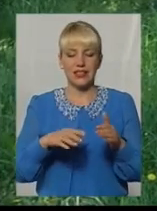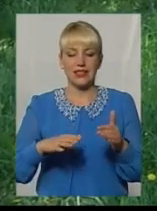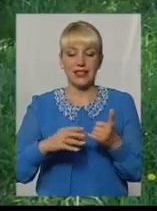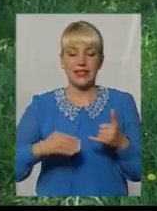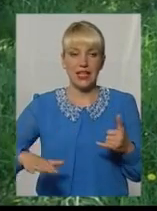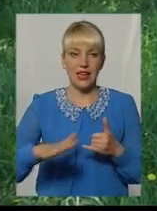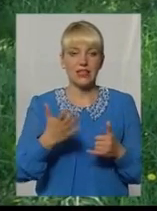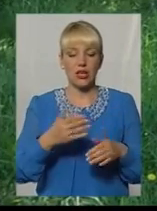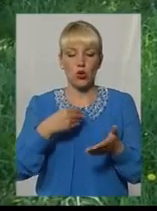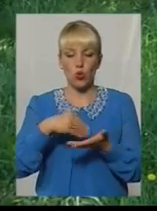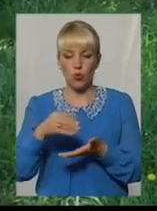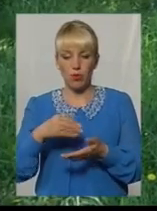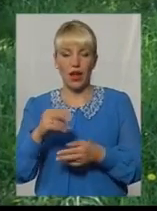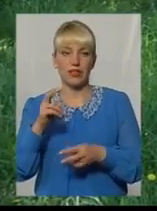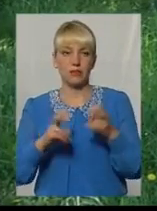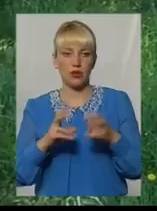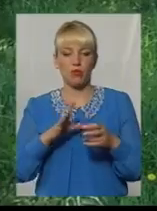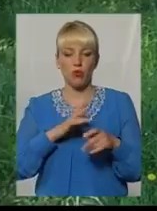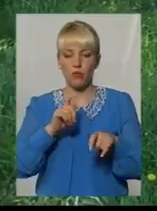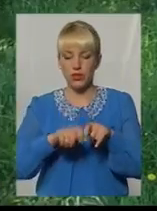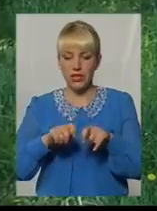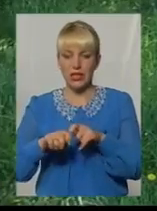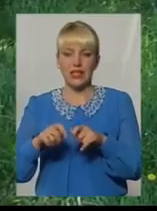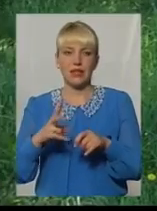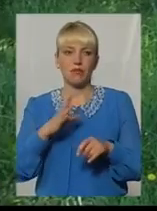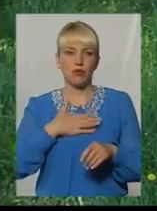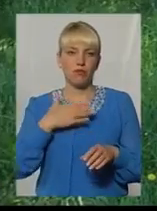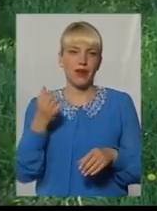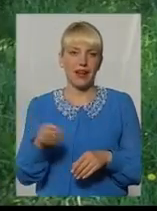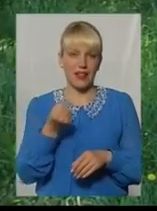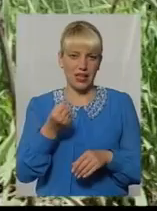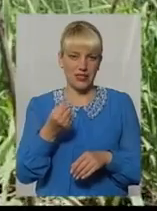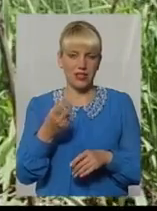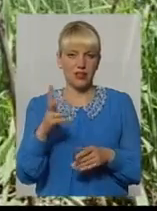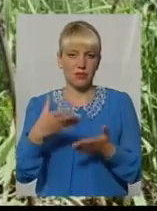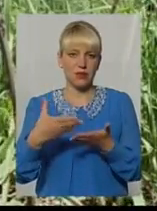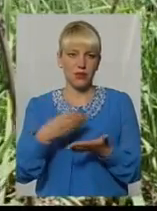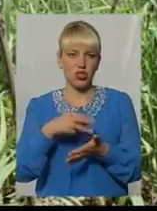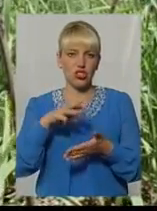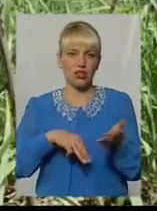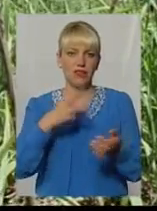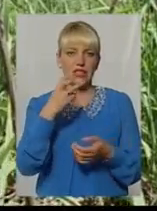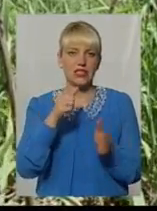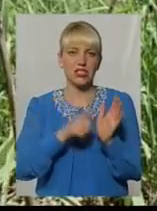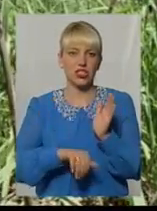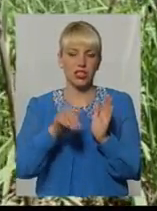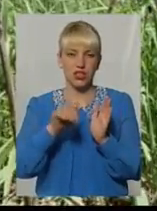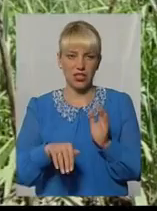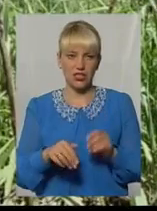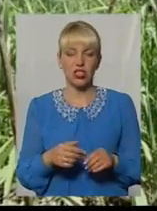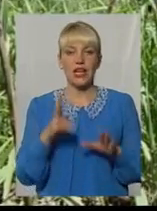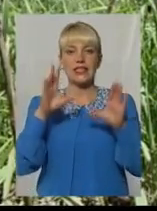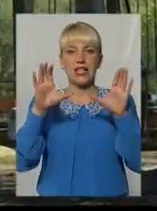проведено інвентаризацію зелених насаджень, і була нарахована претензія 360 тисяч їм сплатити. За законом, відшкодувати вартість